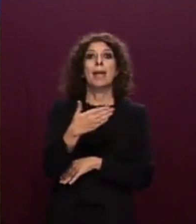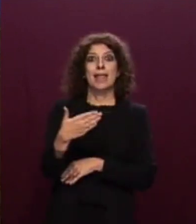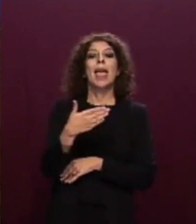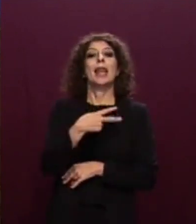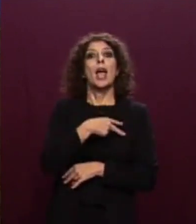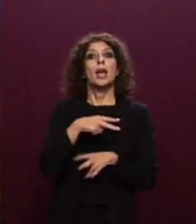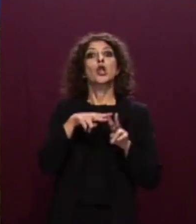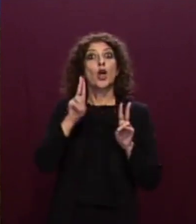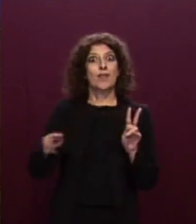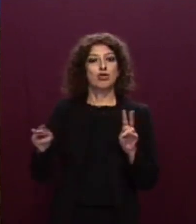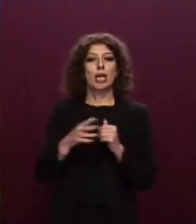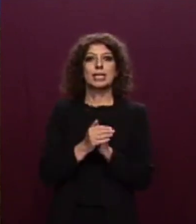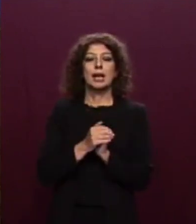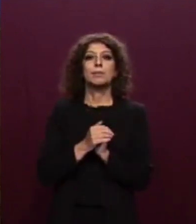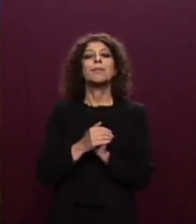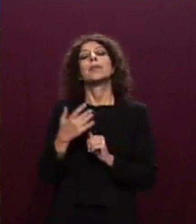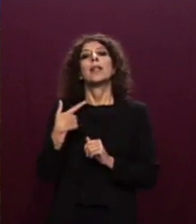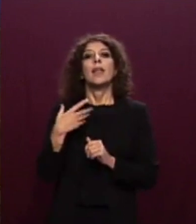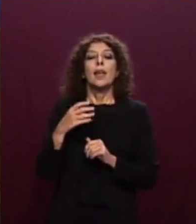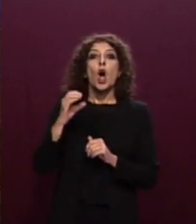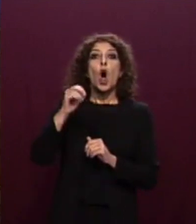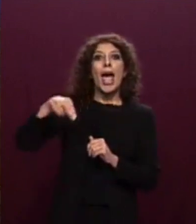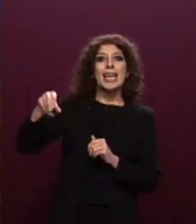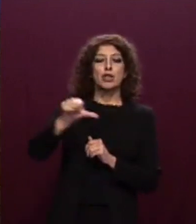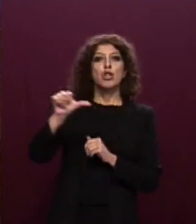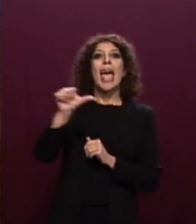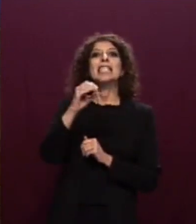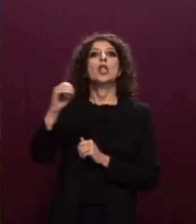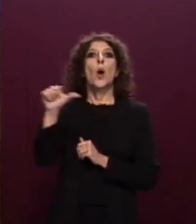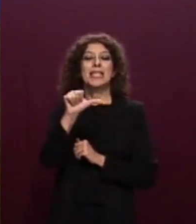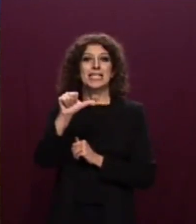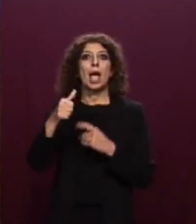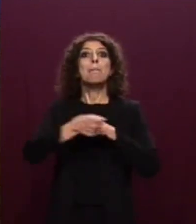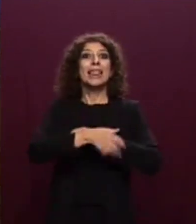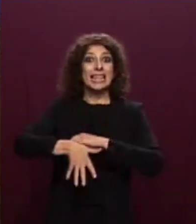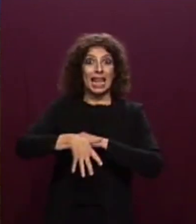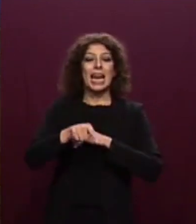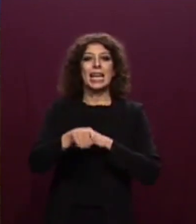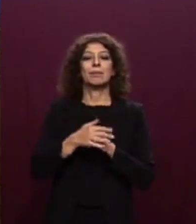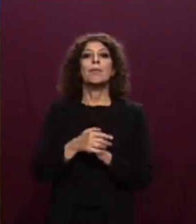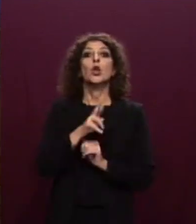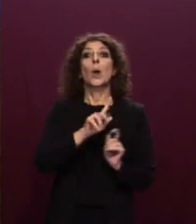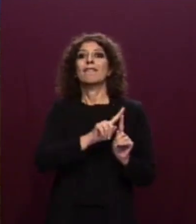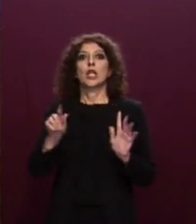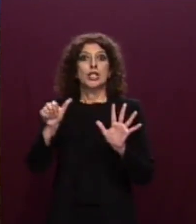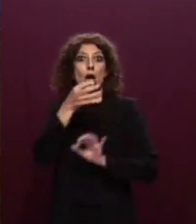'ONG SOS Mediterranei, che ha operato dal 22 al 26 ottobre sei interventi per un totale di